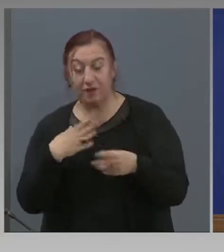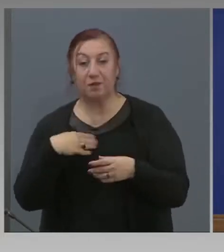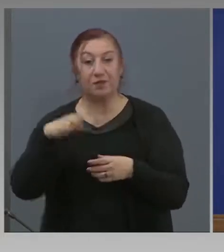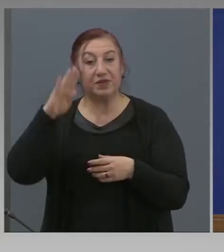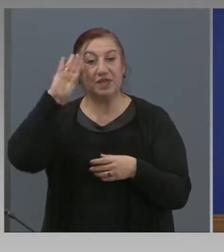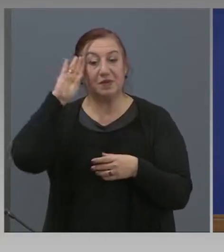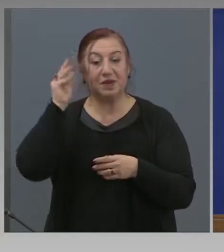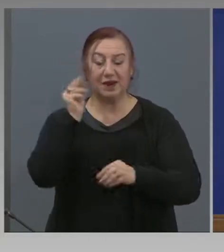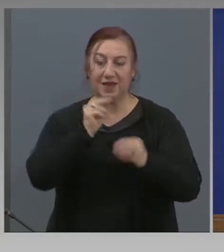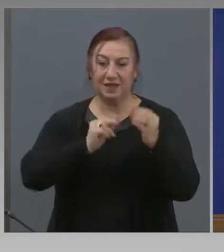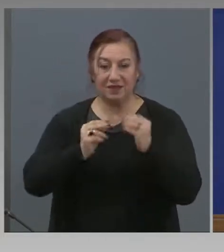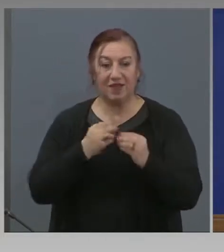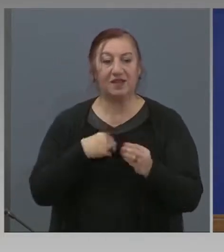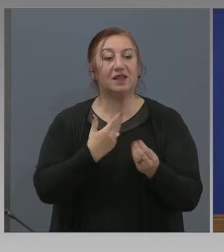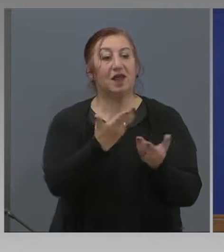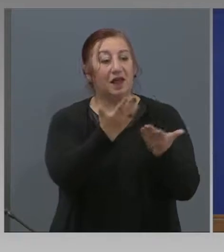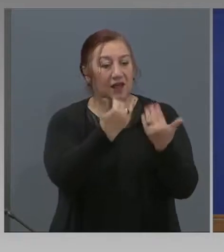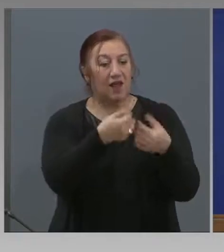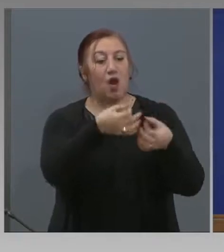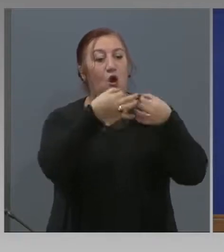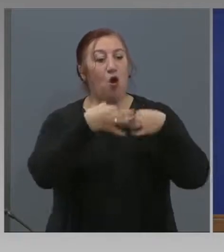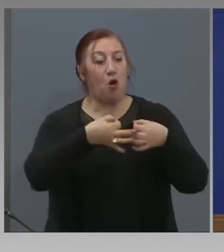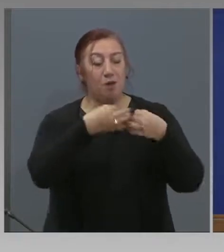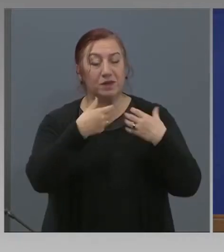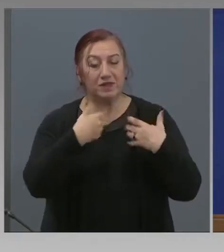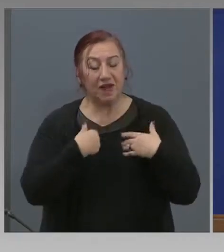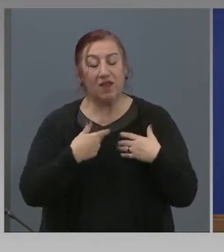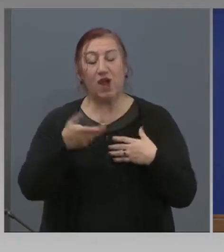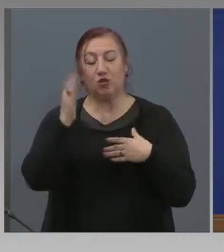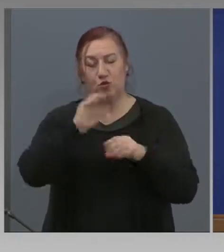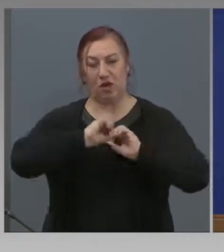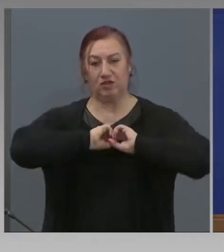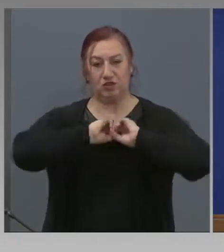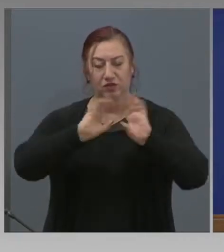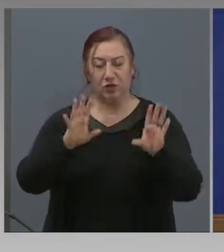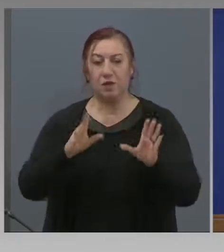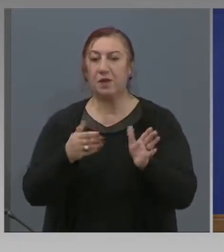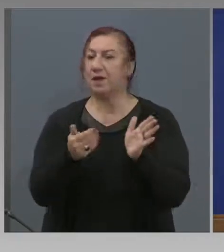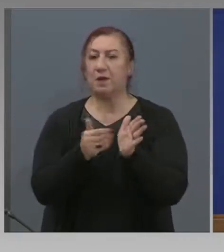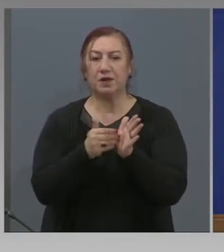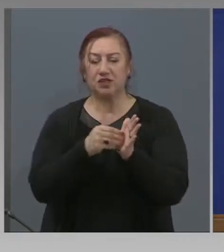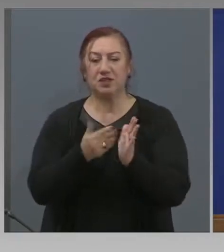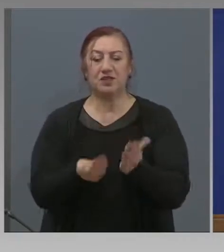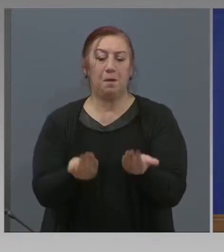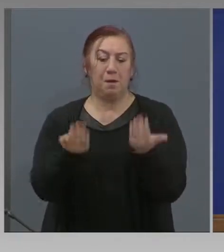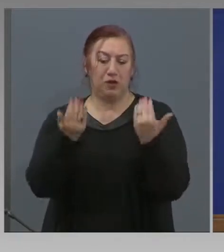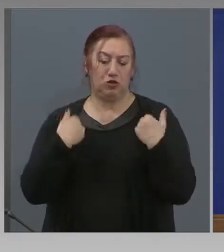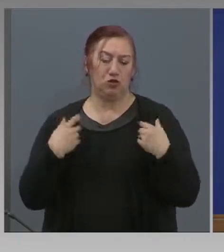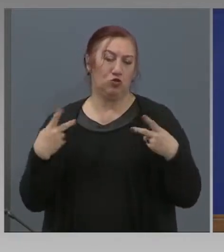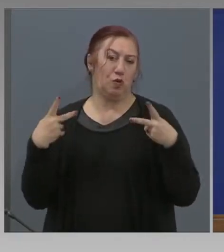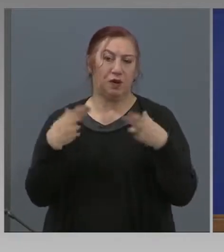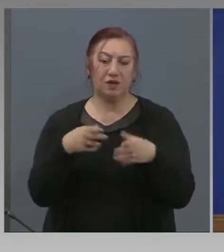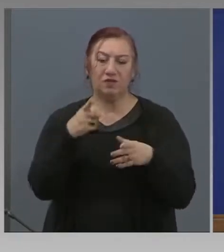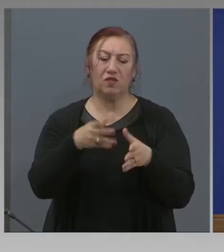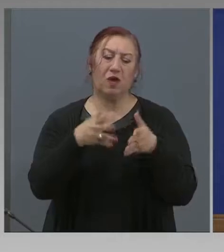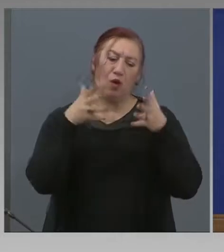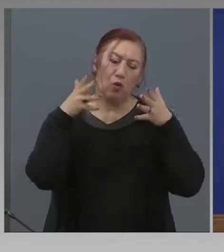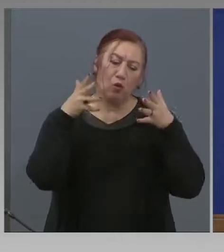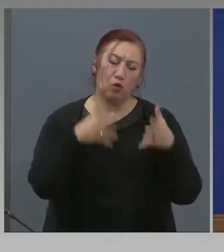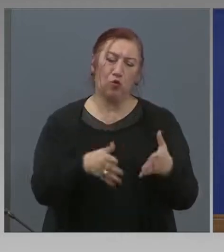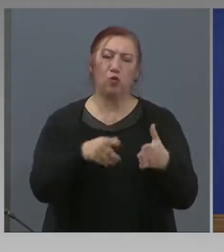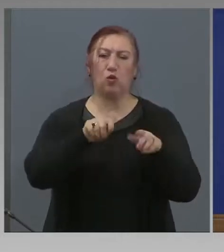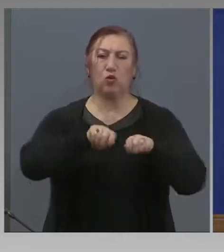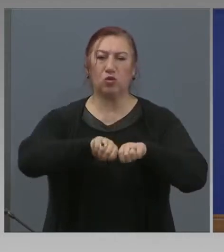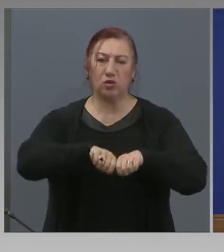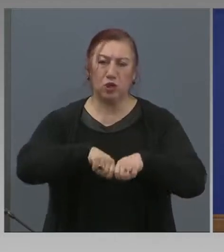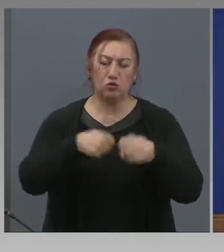обяснение, тогава мога да давам повече подробности. В момента повода за пресрочното им прекратяване е това грубо нарушение